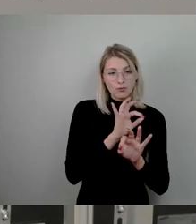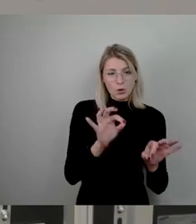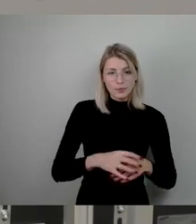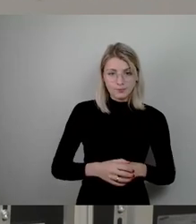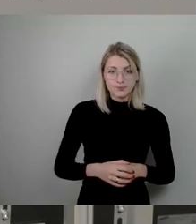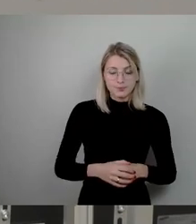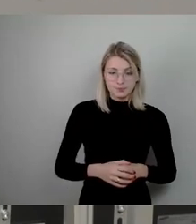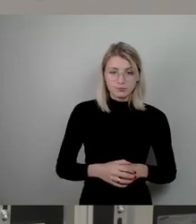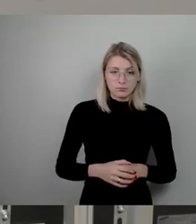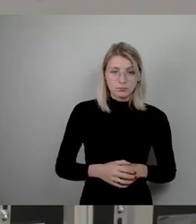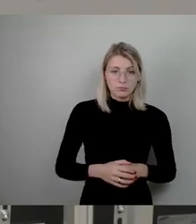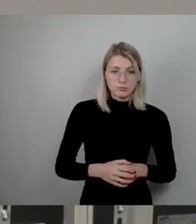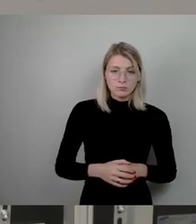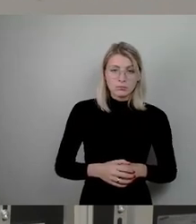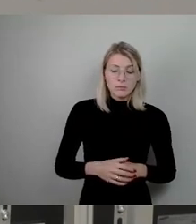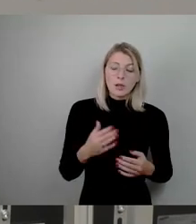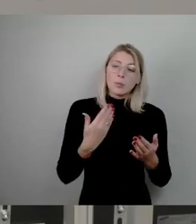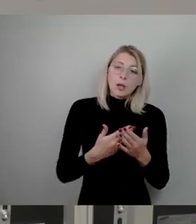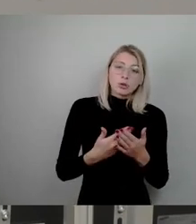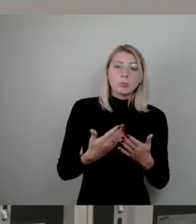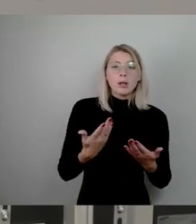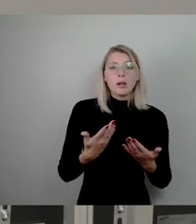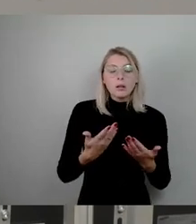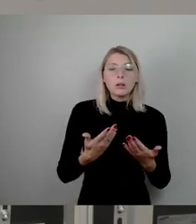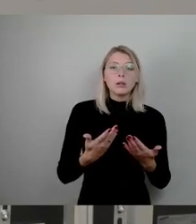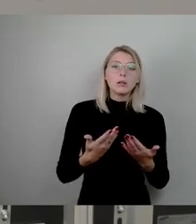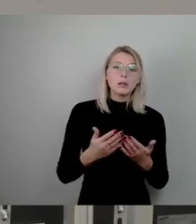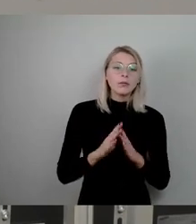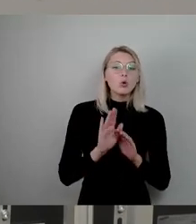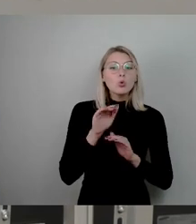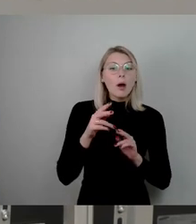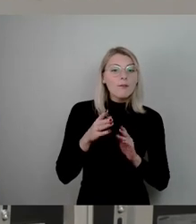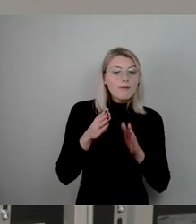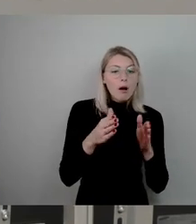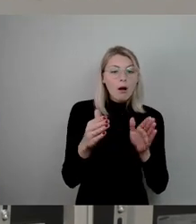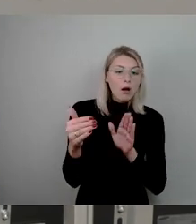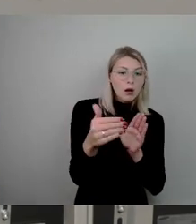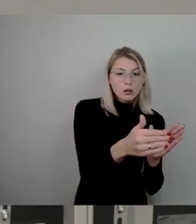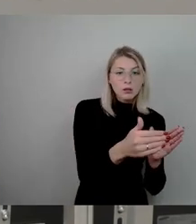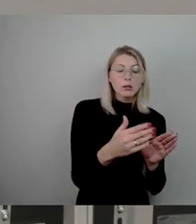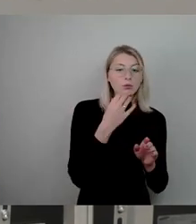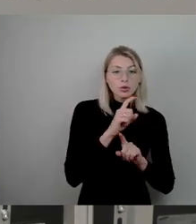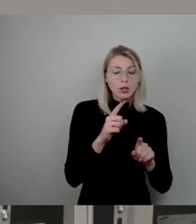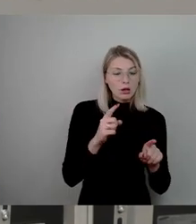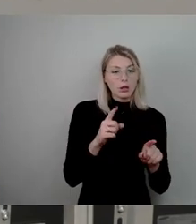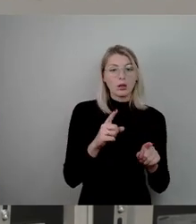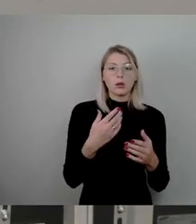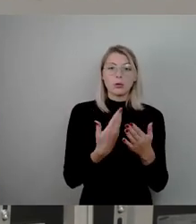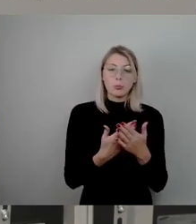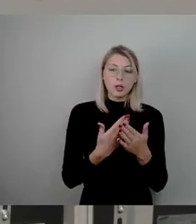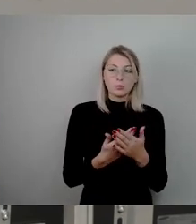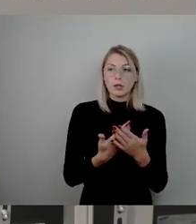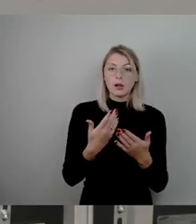geht dann zum Beispiel darum, irreguläre Überfahrten zu verhindern, Stellen, wo exzessiv tatsächlich Radwege auch